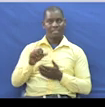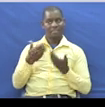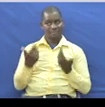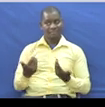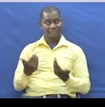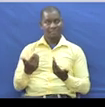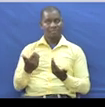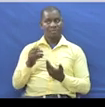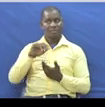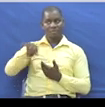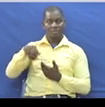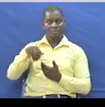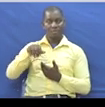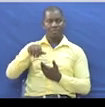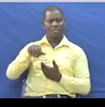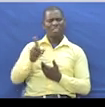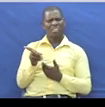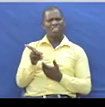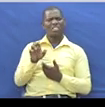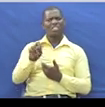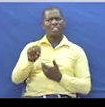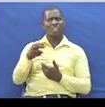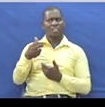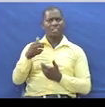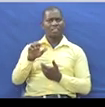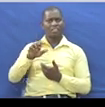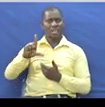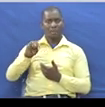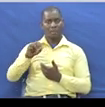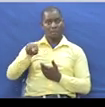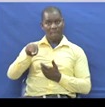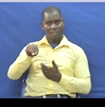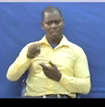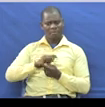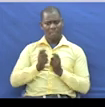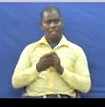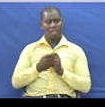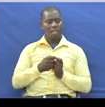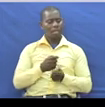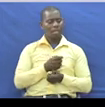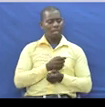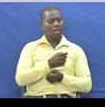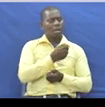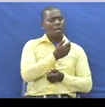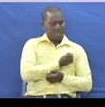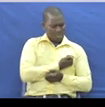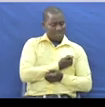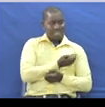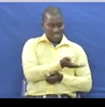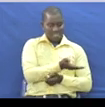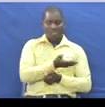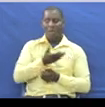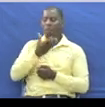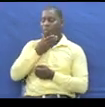Tunatafsiri Mabibi Na Mabuana Kuyo Hakuna Namuna Nyingine Mbao Naweza Kwa tafsiri Zaidia Iyo Ladies And